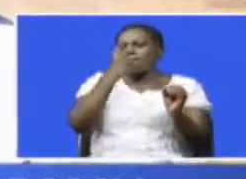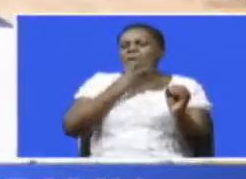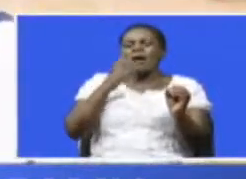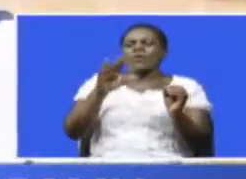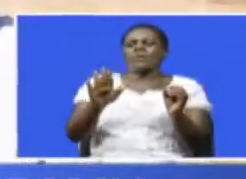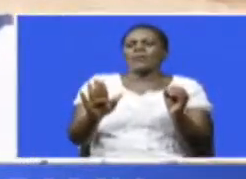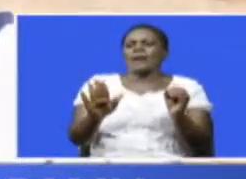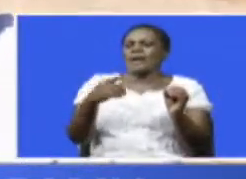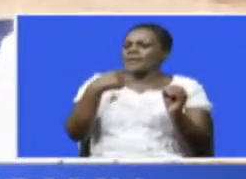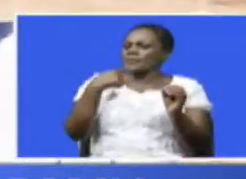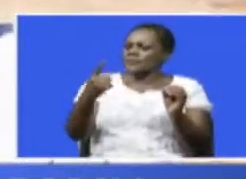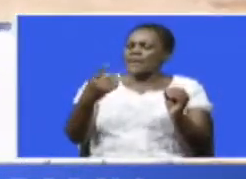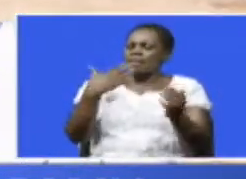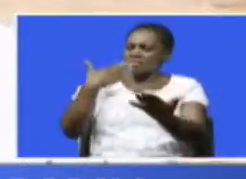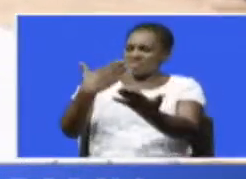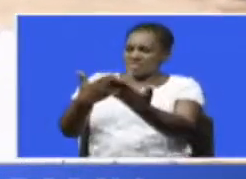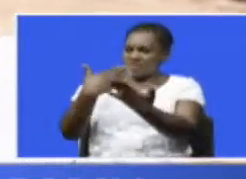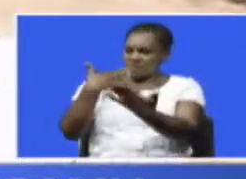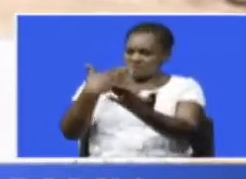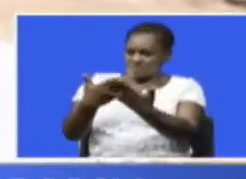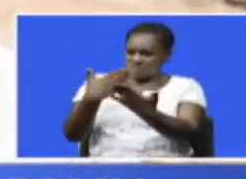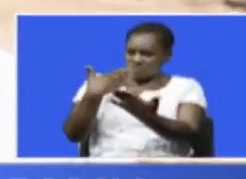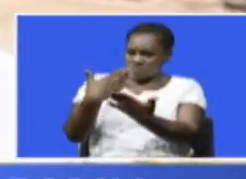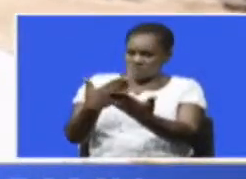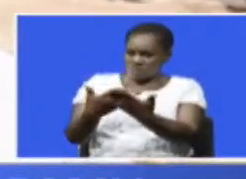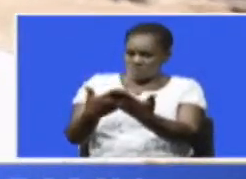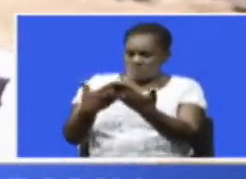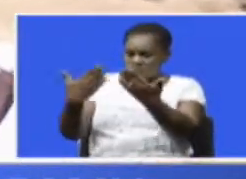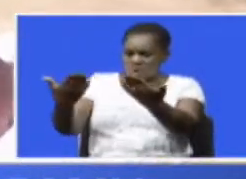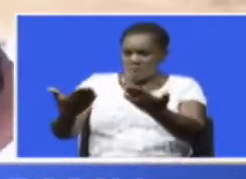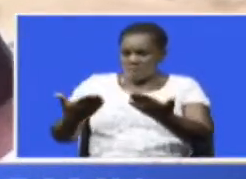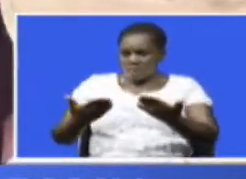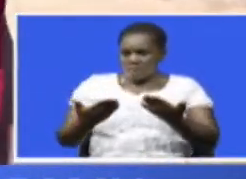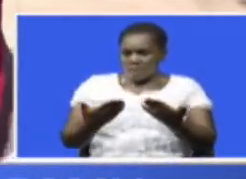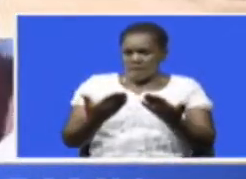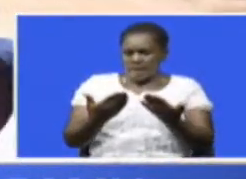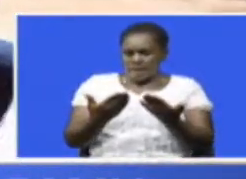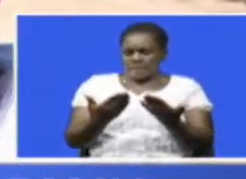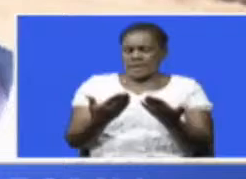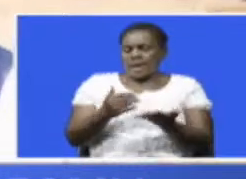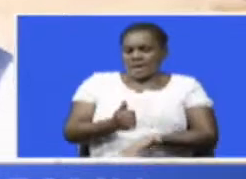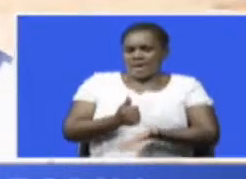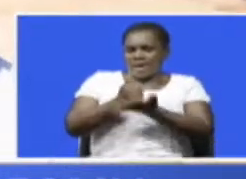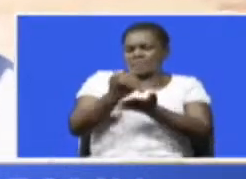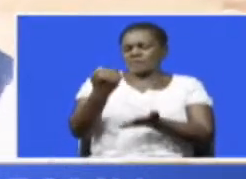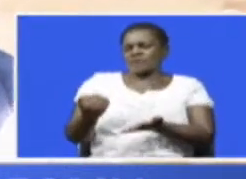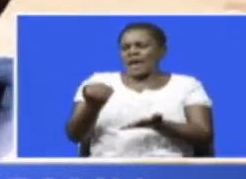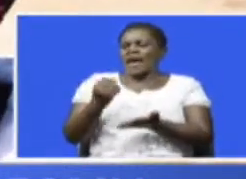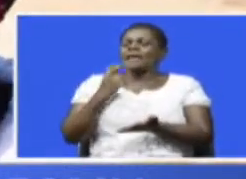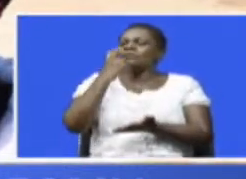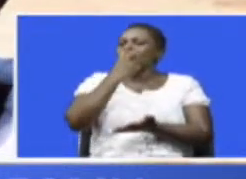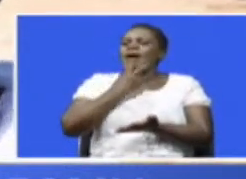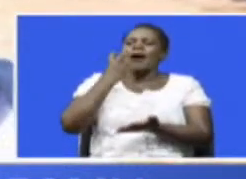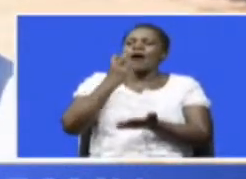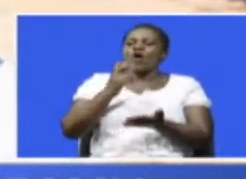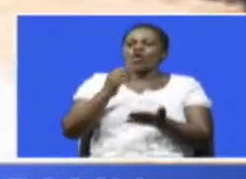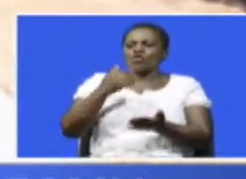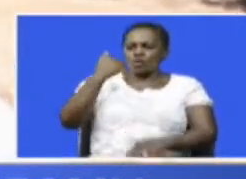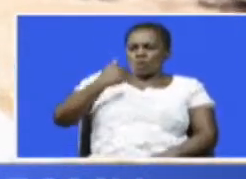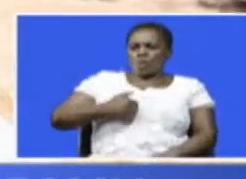kambia asante kwa kuni lete mshone mtoto mtoto haka pona tui